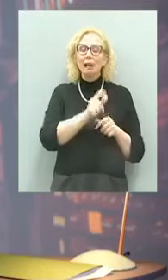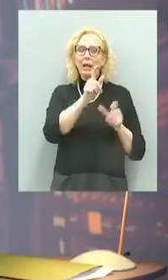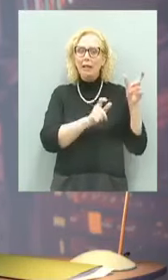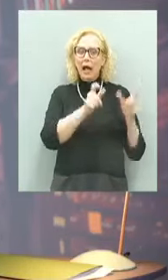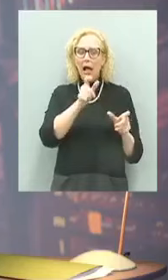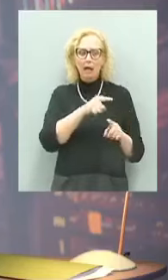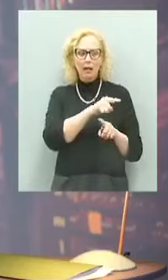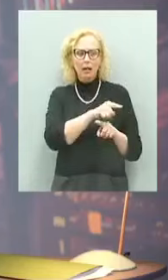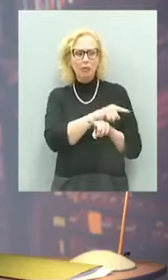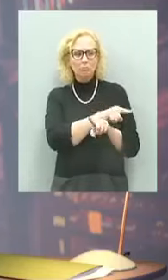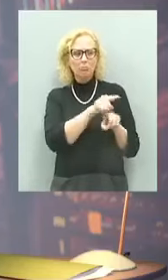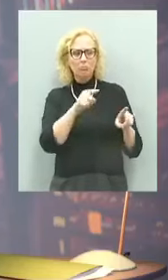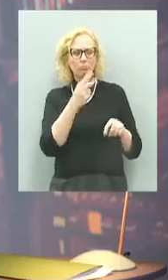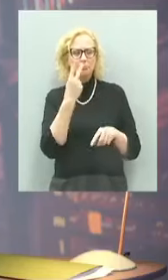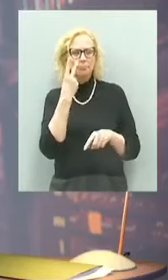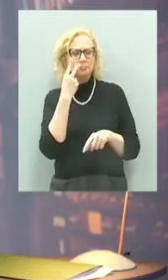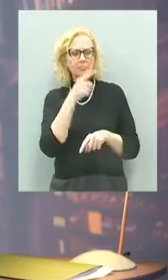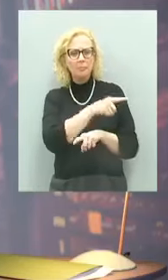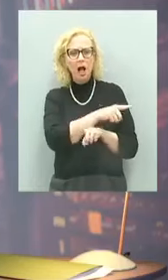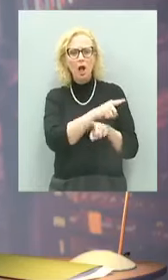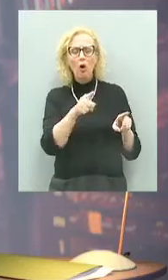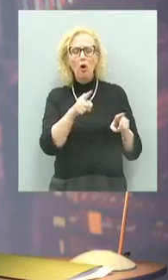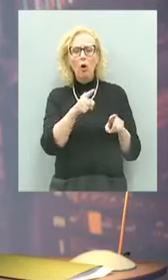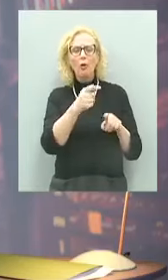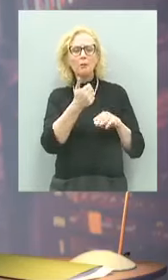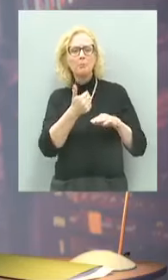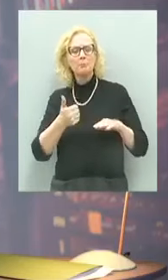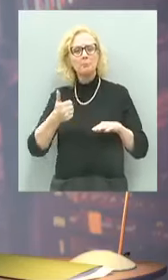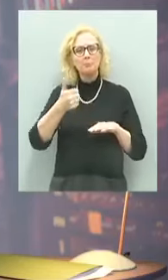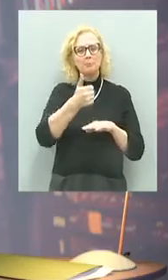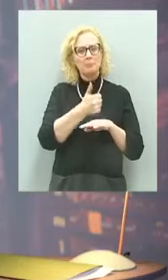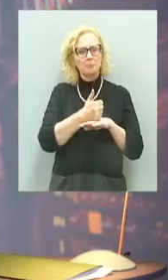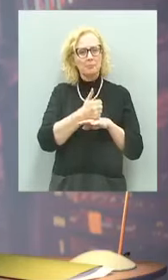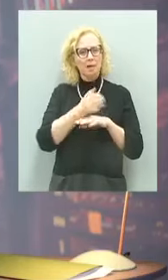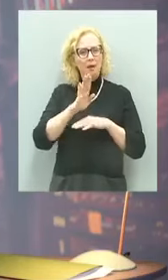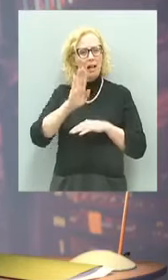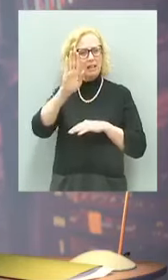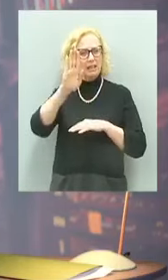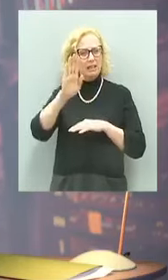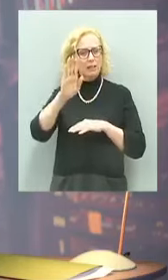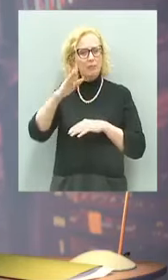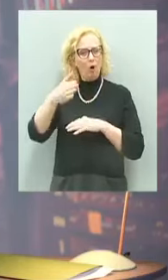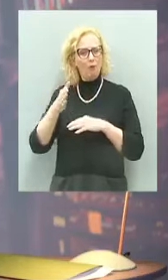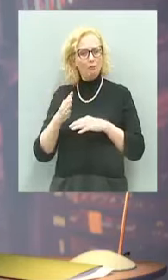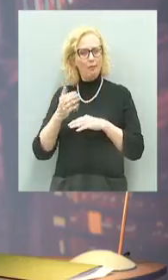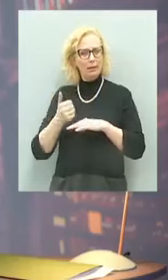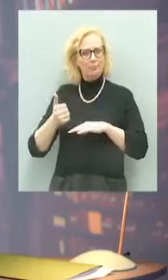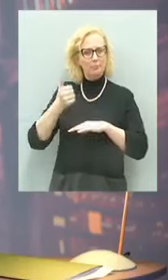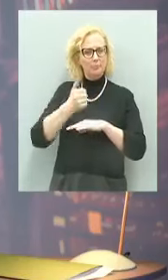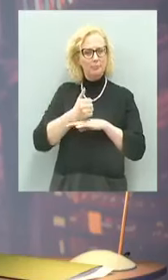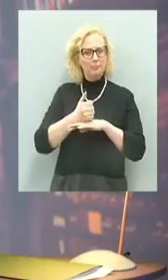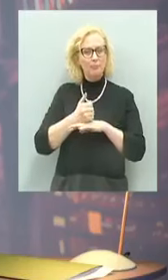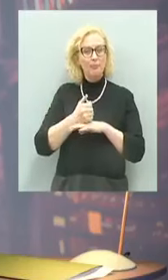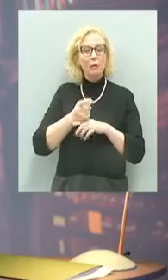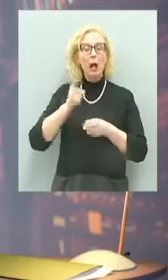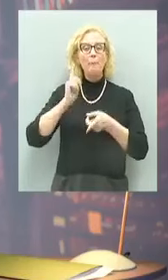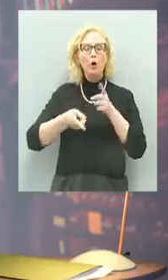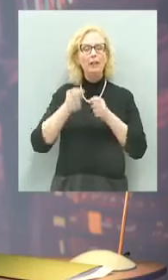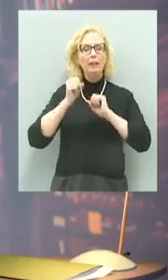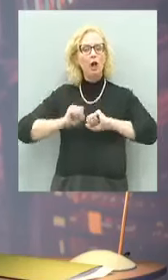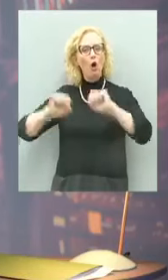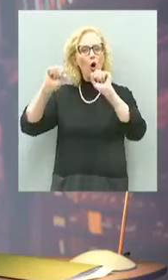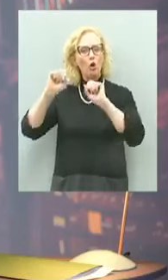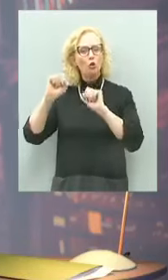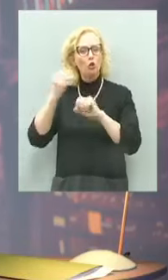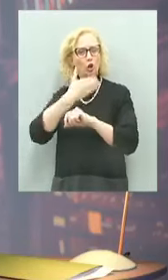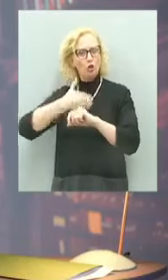identificati per essere come dire l'espressione appunto del fascismo di confine, delle politiche antislave, di